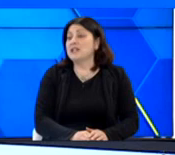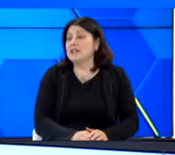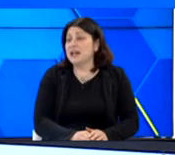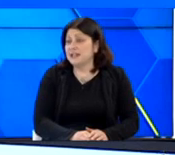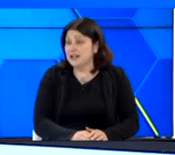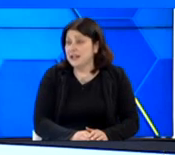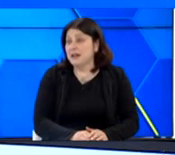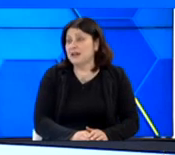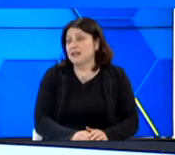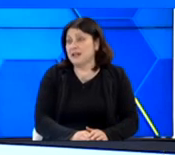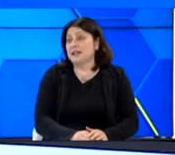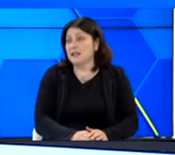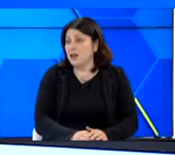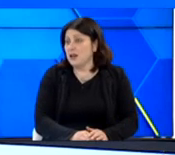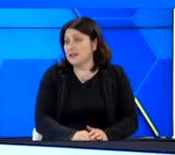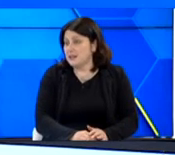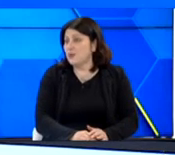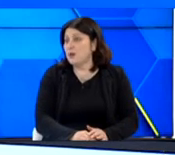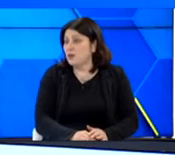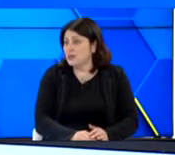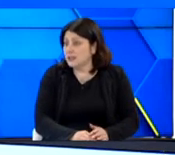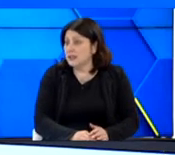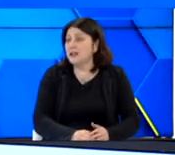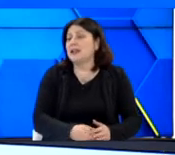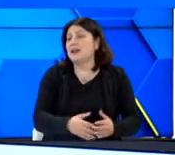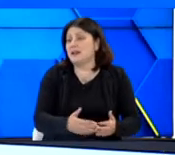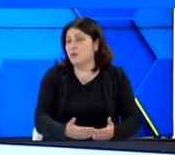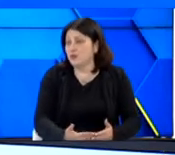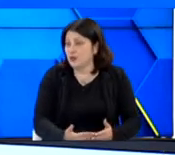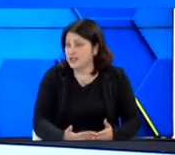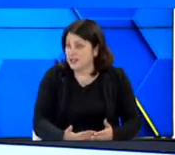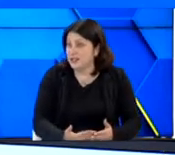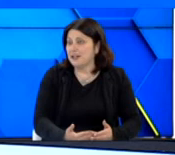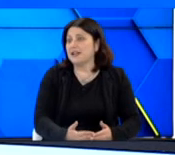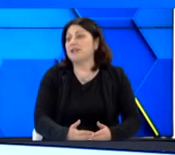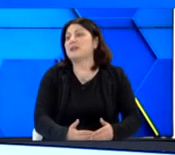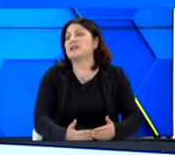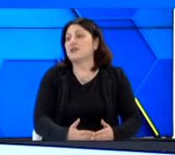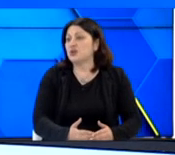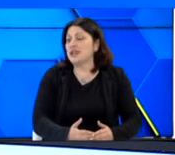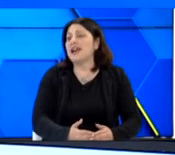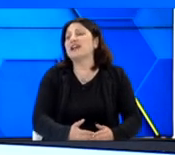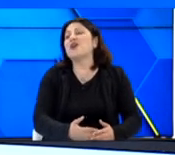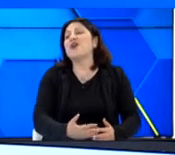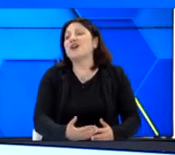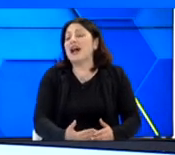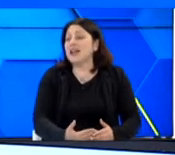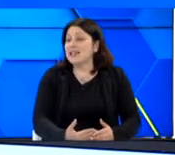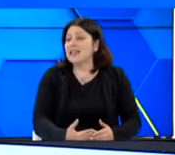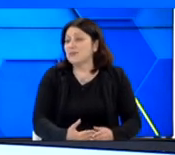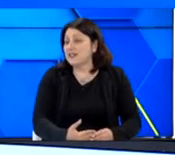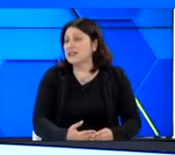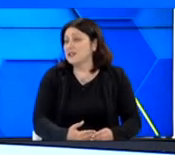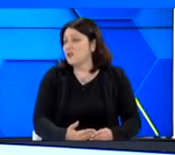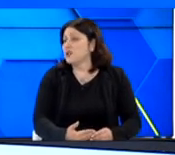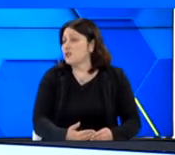μας δίνουν συγχαρητήρια γιατί ξέρουμε ότι είναι και όμορφο νησί η Κρήτη μας και εδώ το Ηράκλειο αλλά και